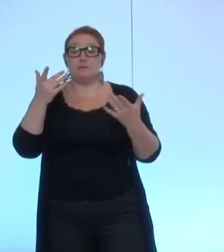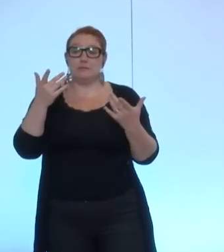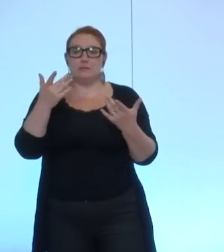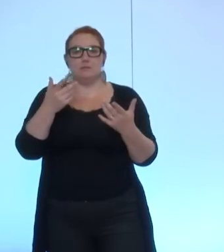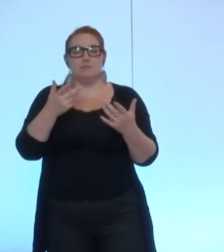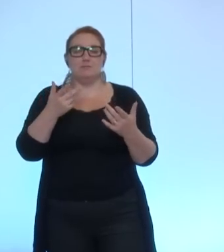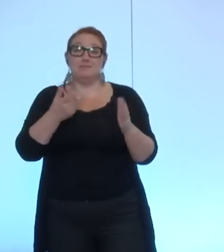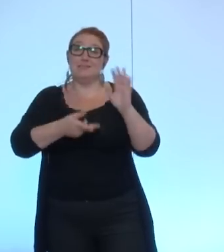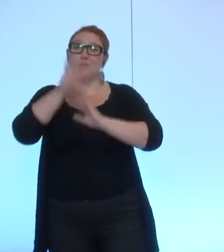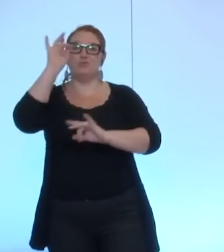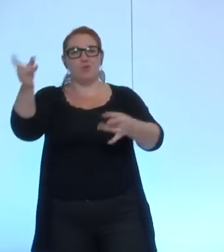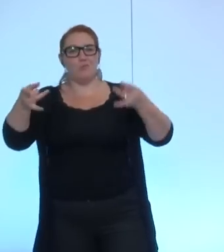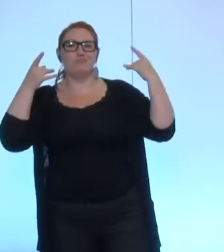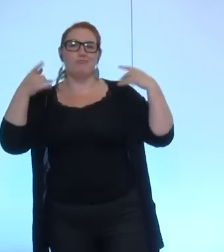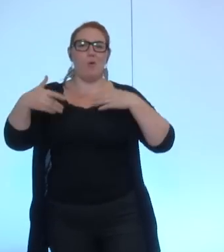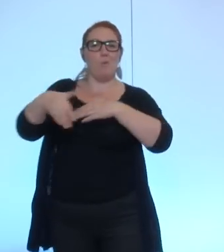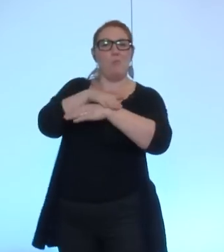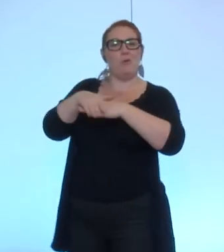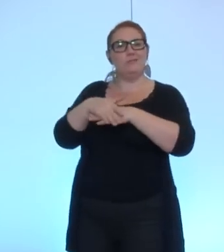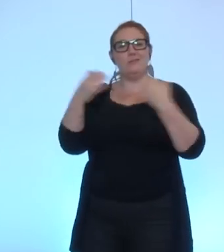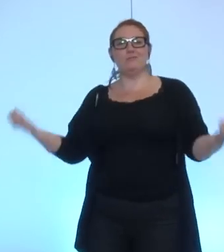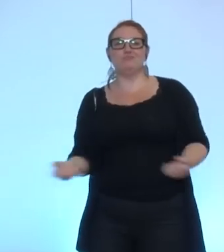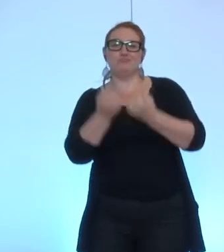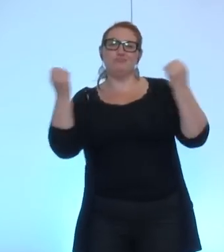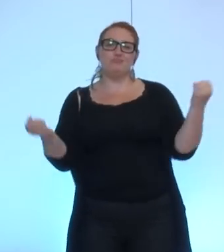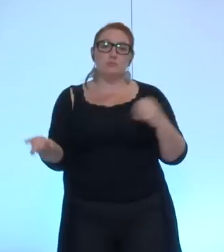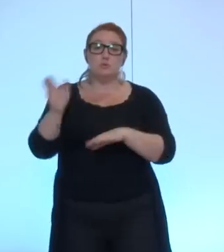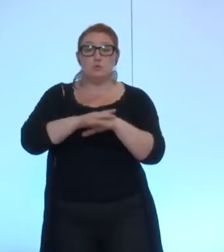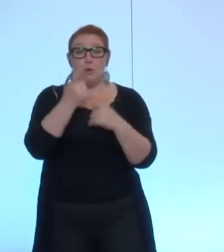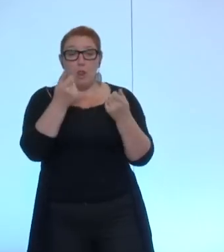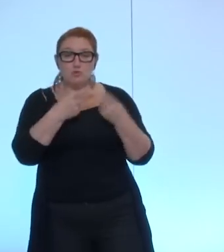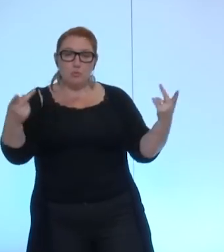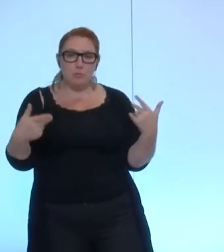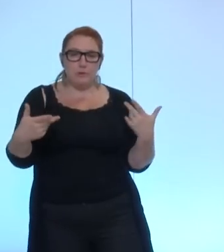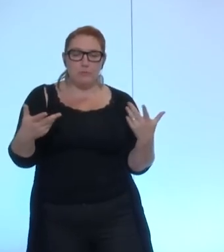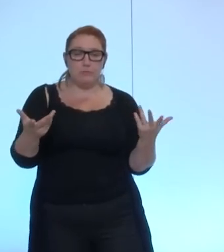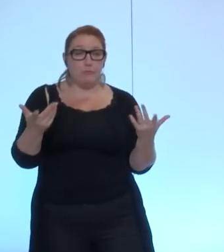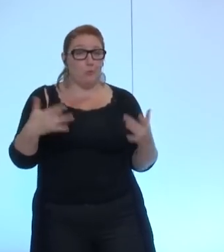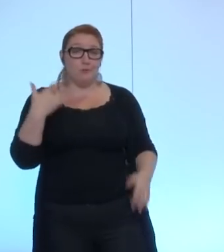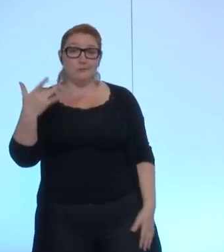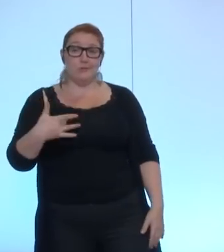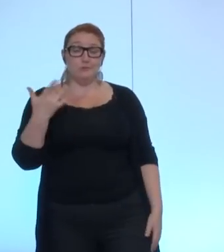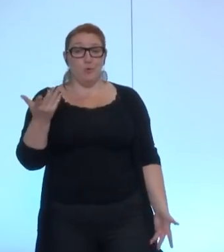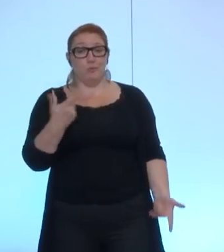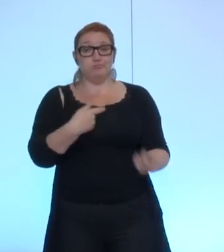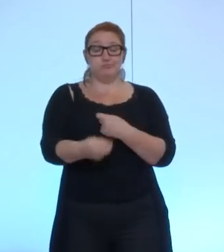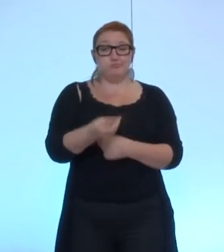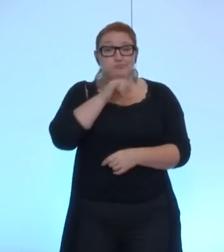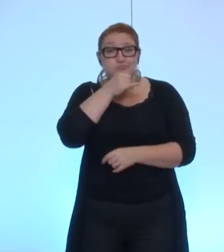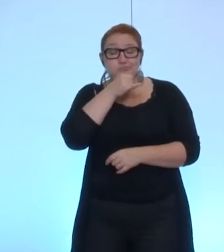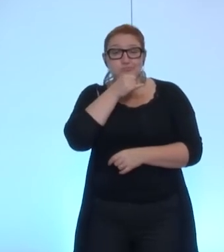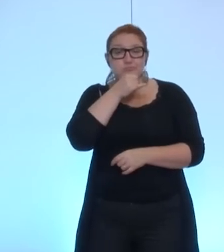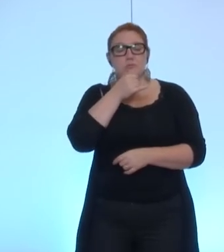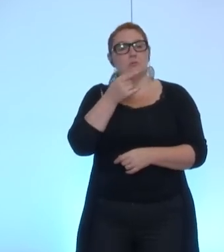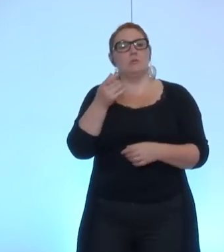'affichage politique que de la coordination et de l'efficacité de l'utilisation de l'argent public, nous avons fait le choix dans l'espace métropolitain